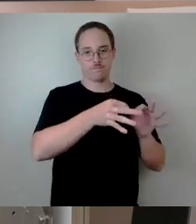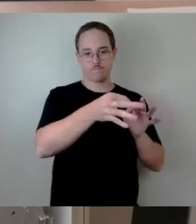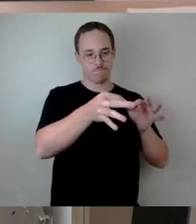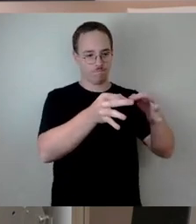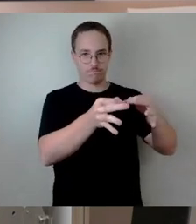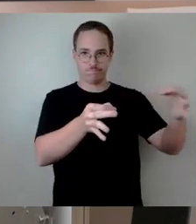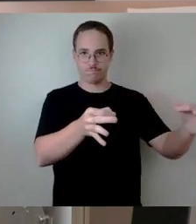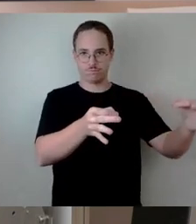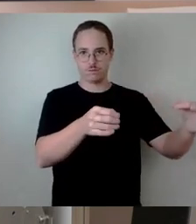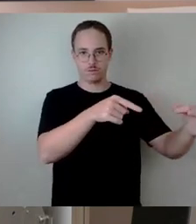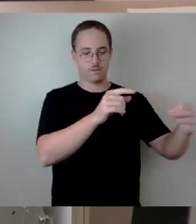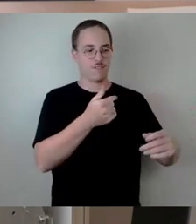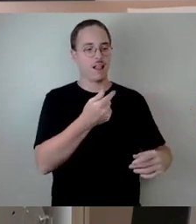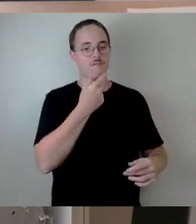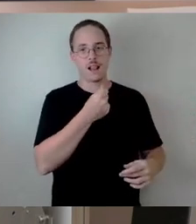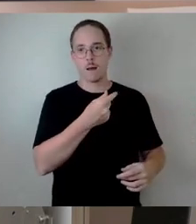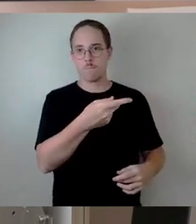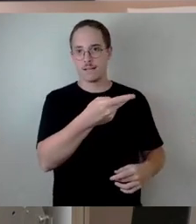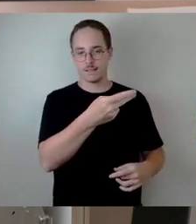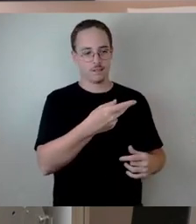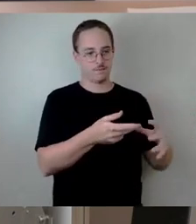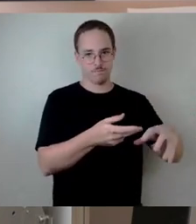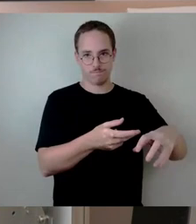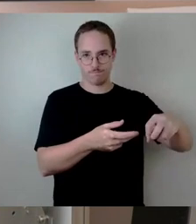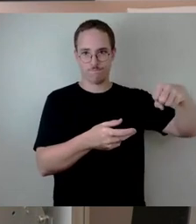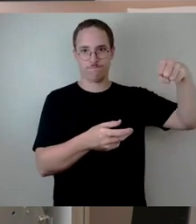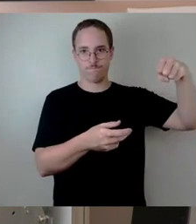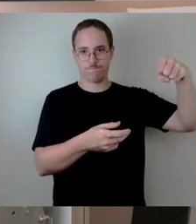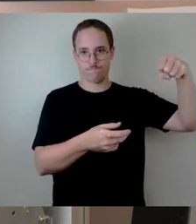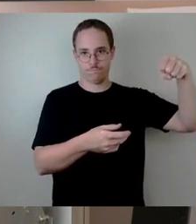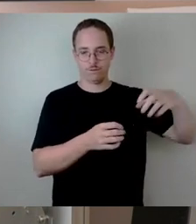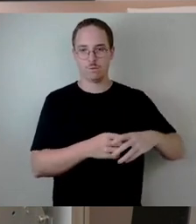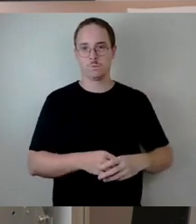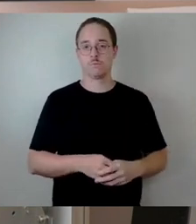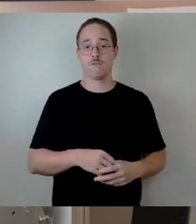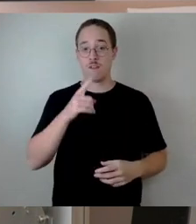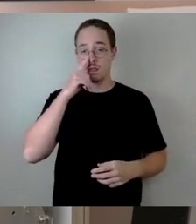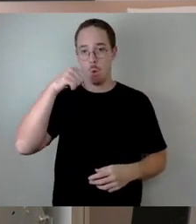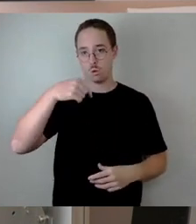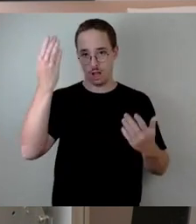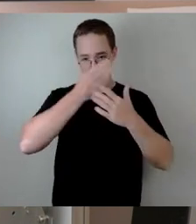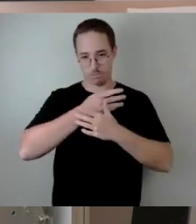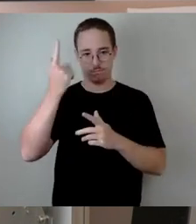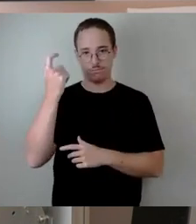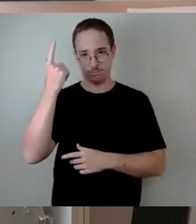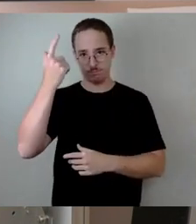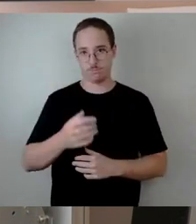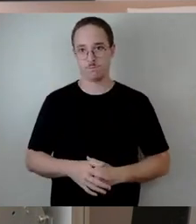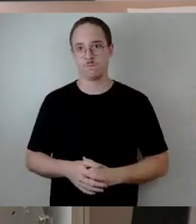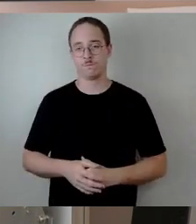Diese Arbeiten werden heute Abend starten. Wir haben alle Kräfte, so wie der Herr Kratsch das gesagt hat,